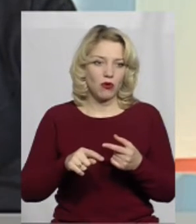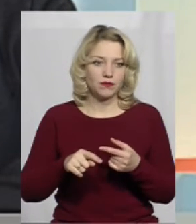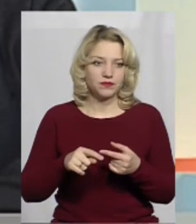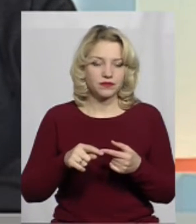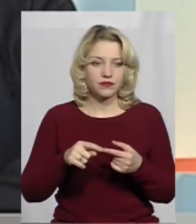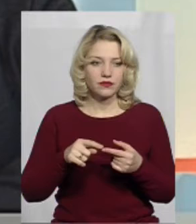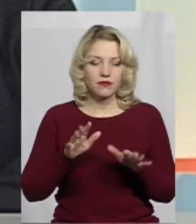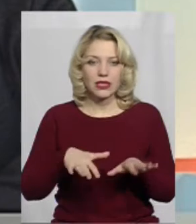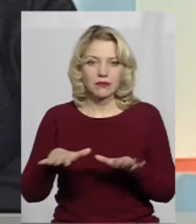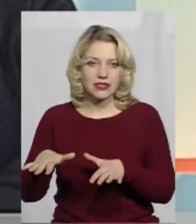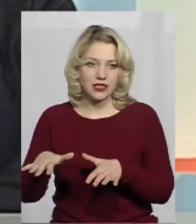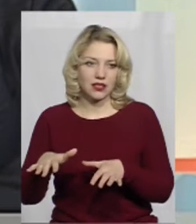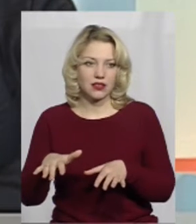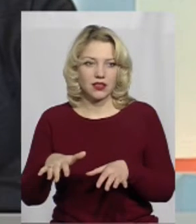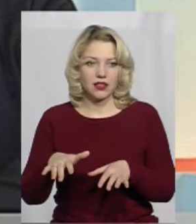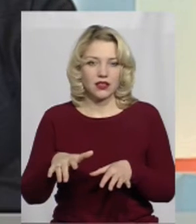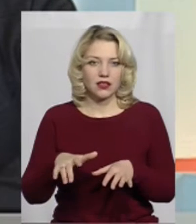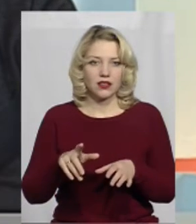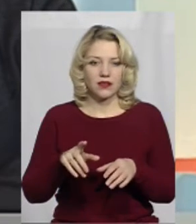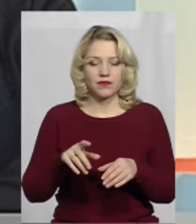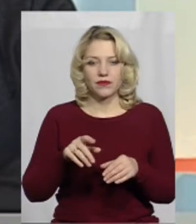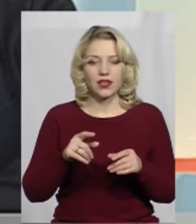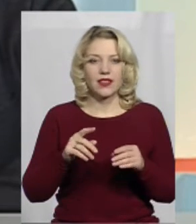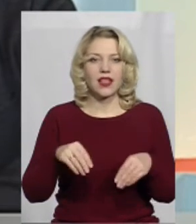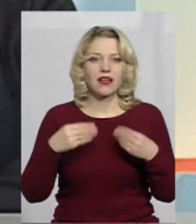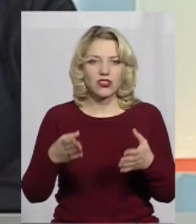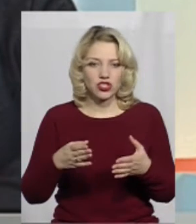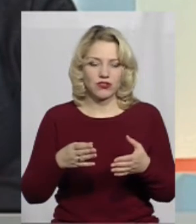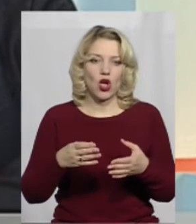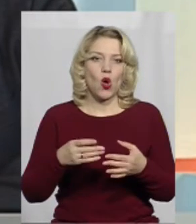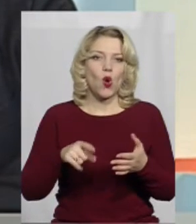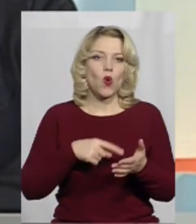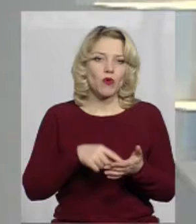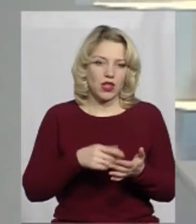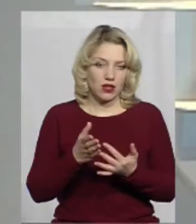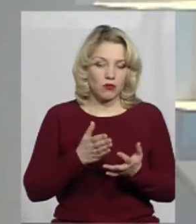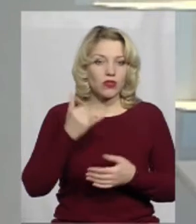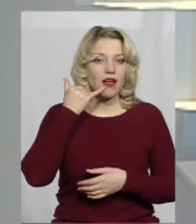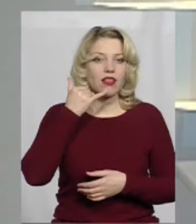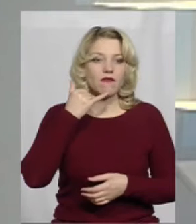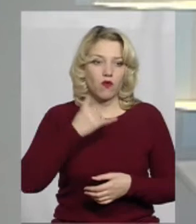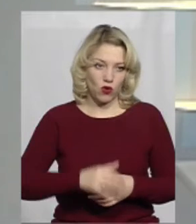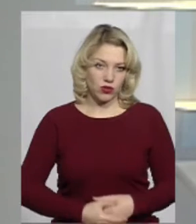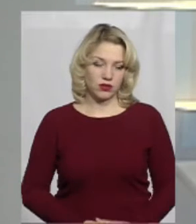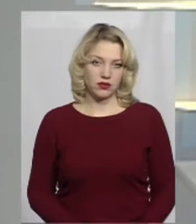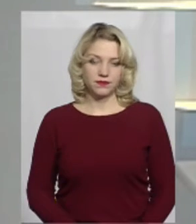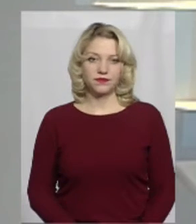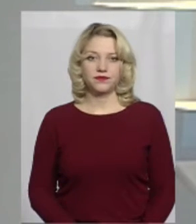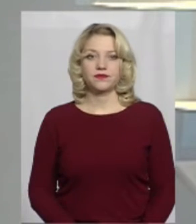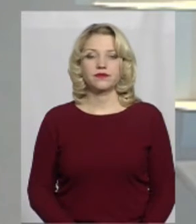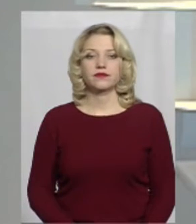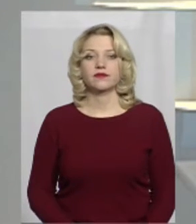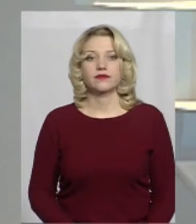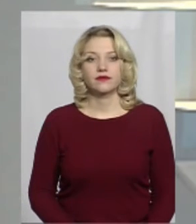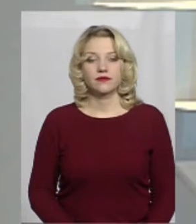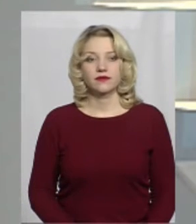місцях, навіть в надавачів комунальних послуг. І маємо телефонний дзвінок. Добрий вечір, слухаємо